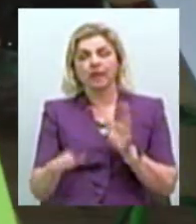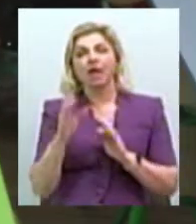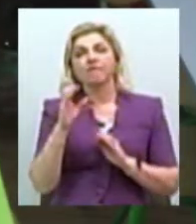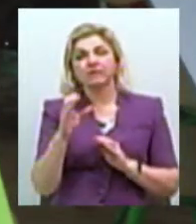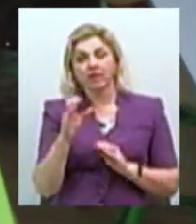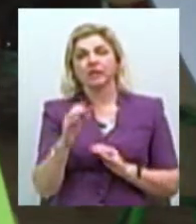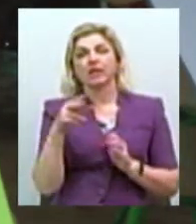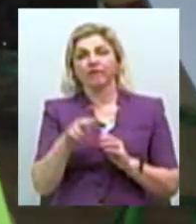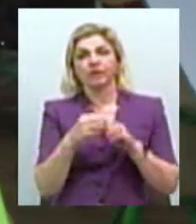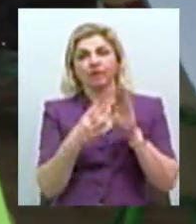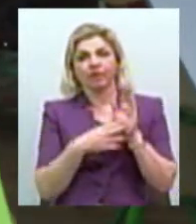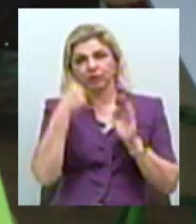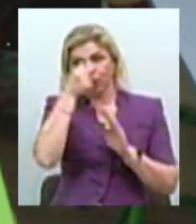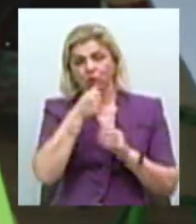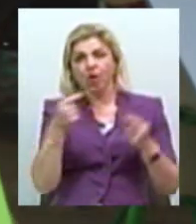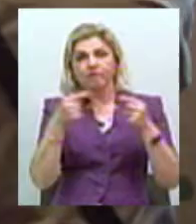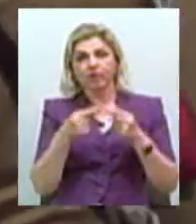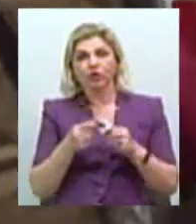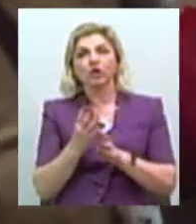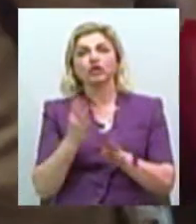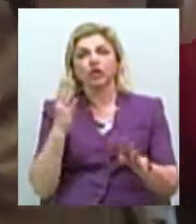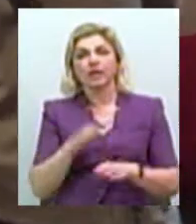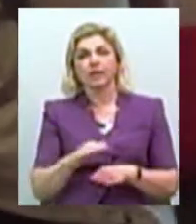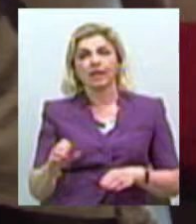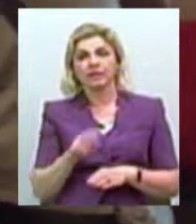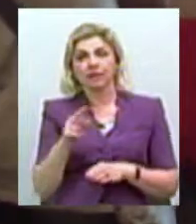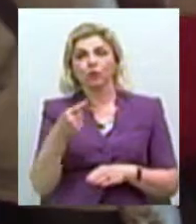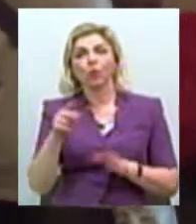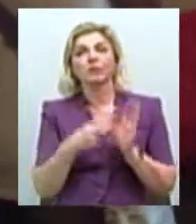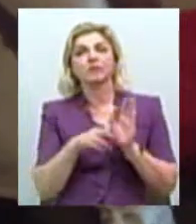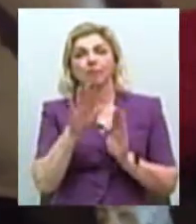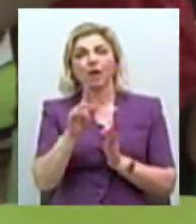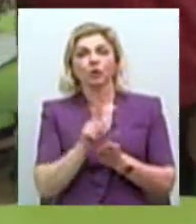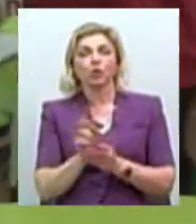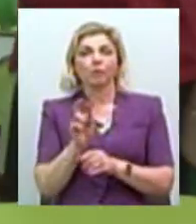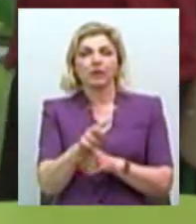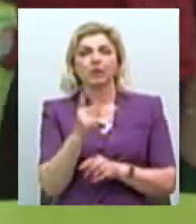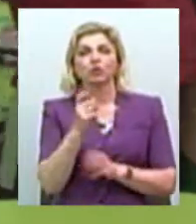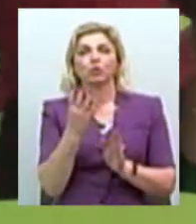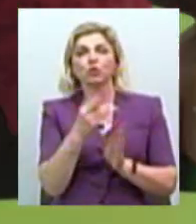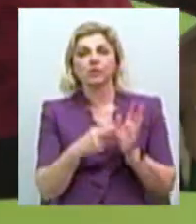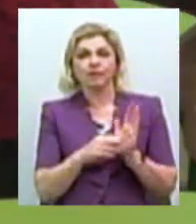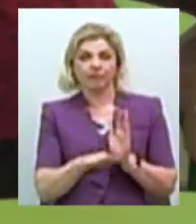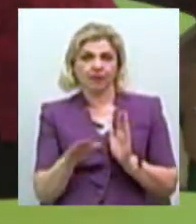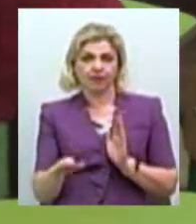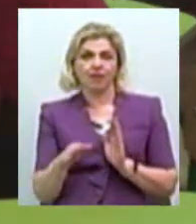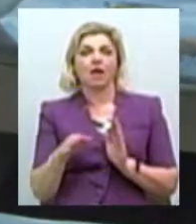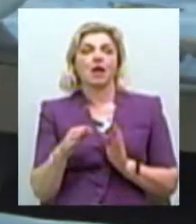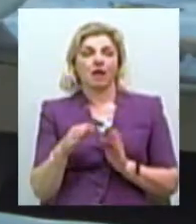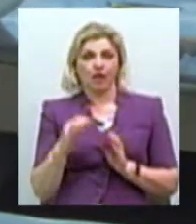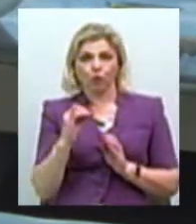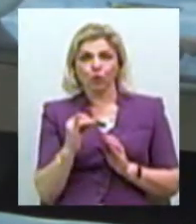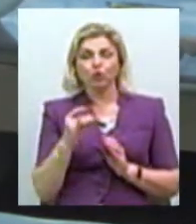2019 року, відповідно до черги, до дитячого садка номер 75, мають піти 147 дітей з Інгульського району.